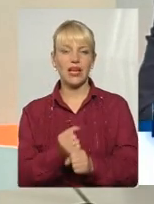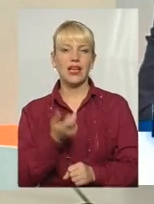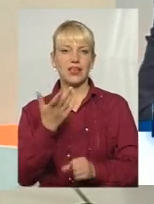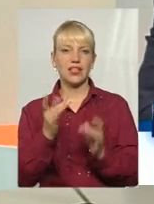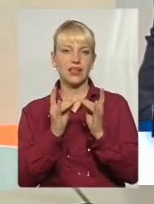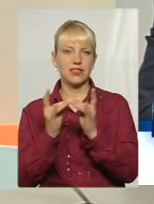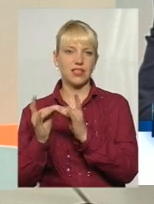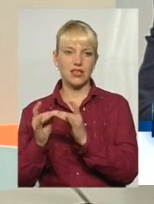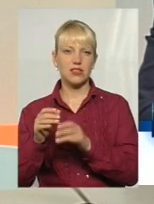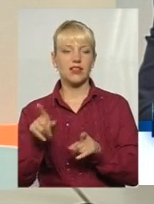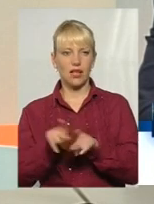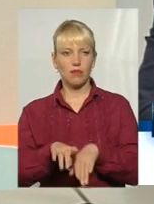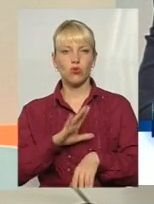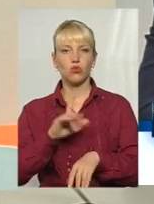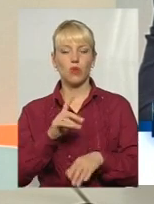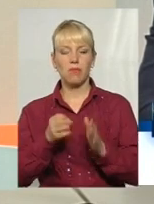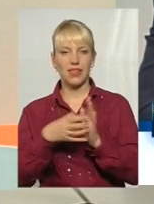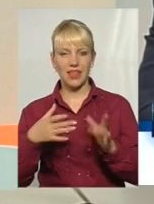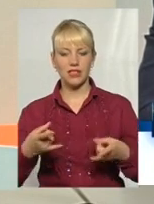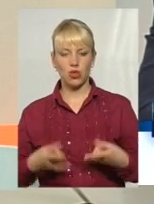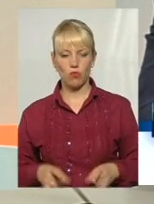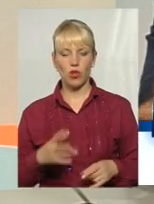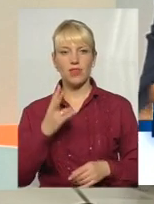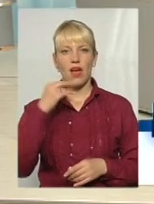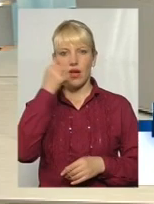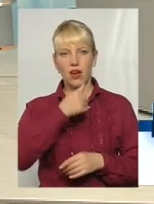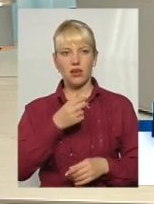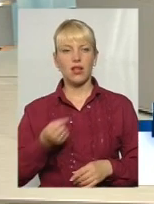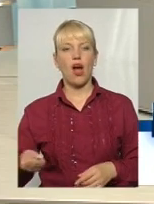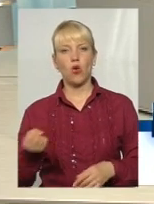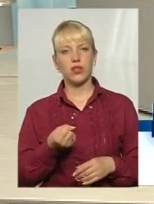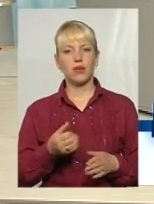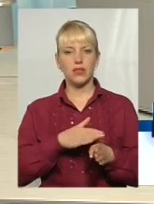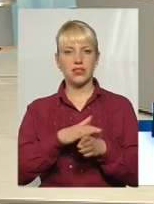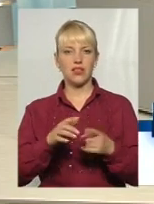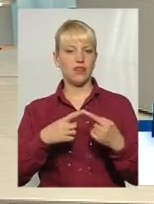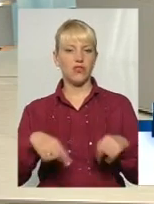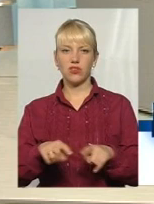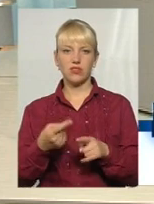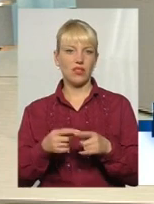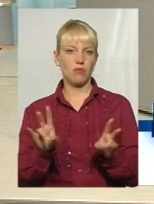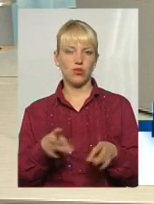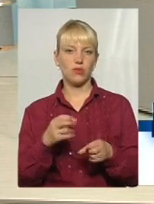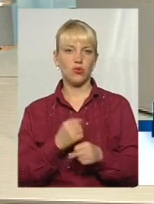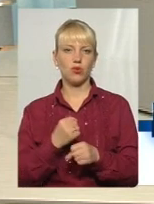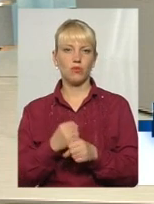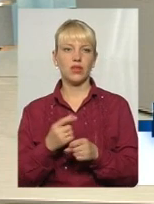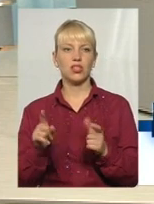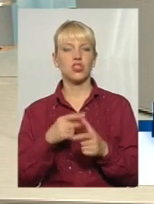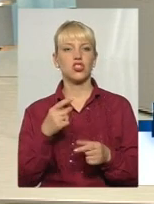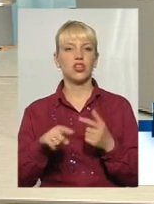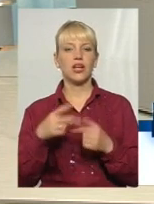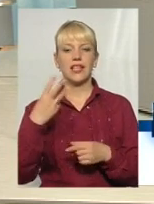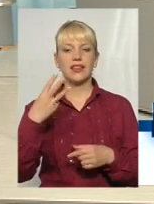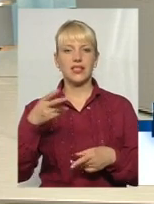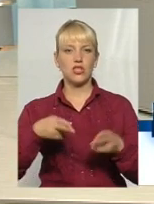що 15 пологів на рік, а утримуємо ціле відділення. Не потрібно це робити? Чи 30 операцій в